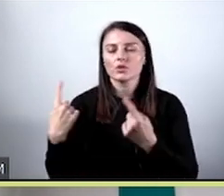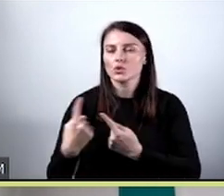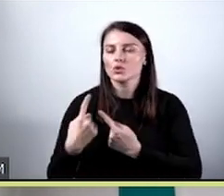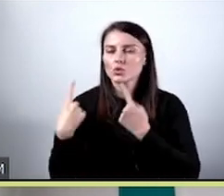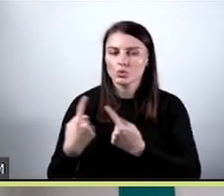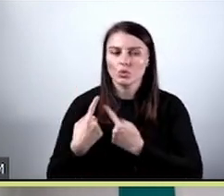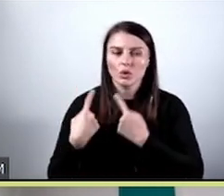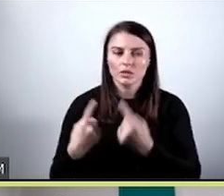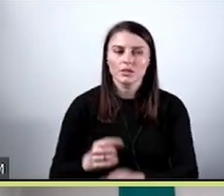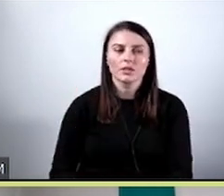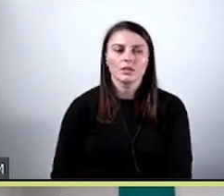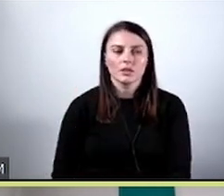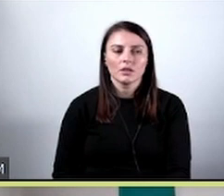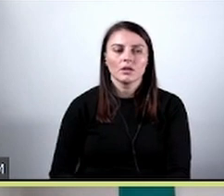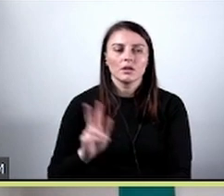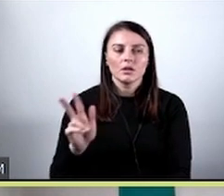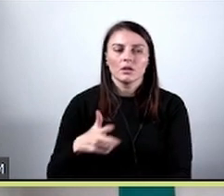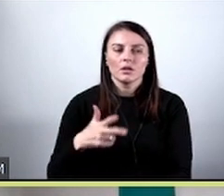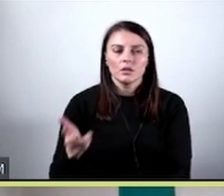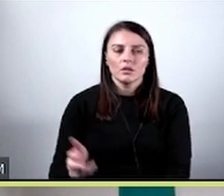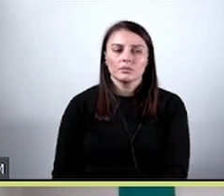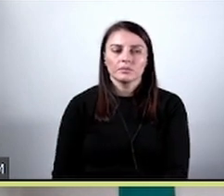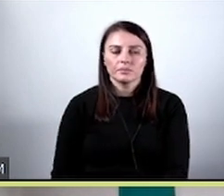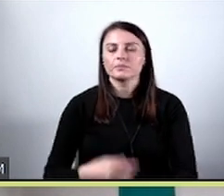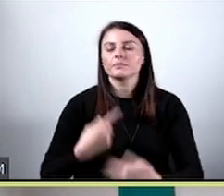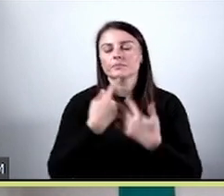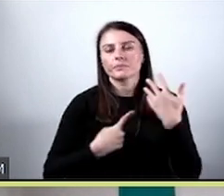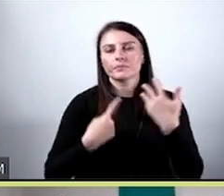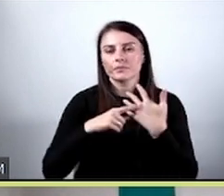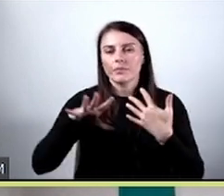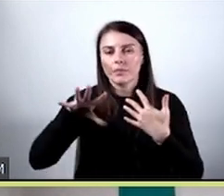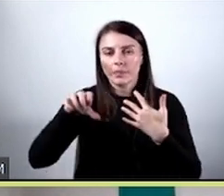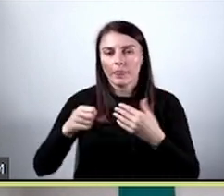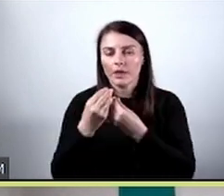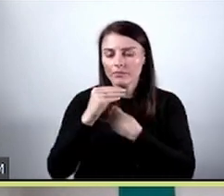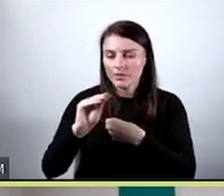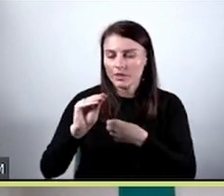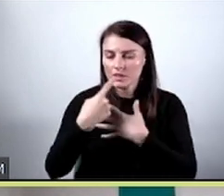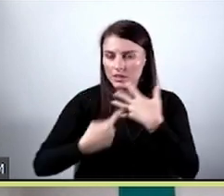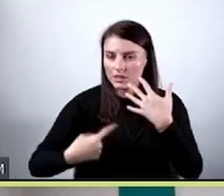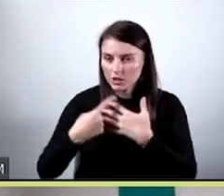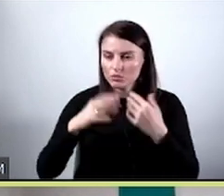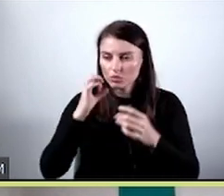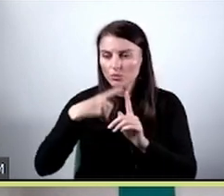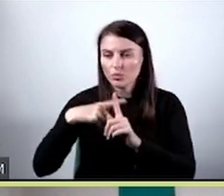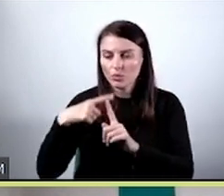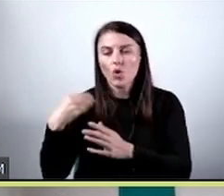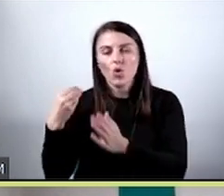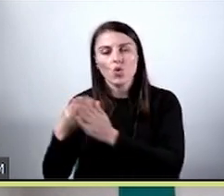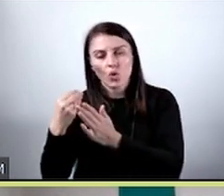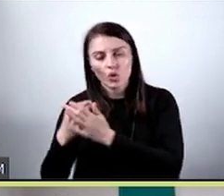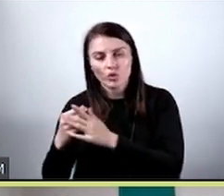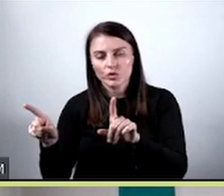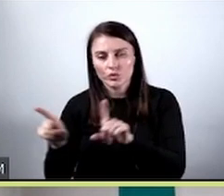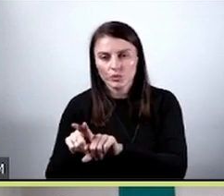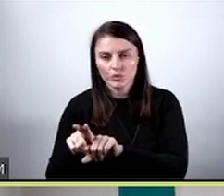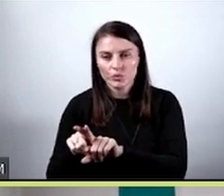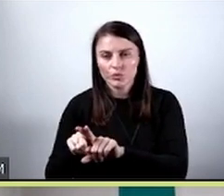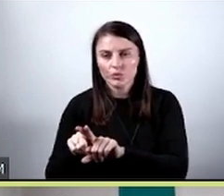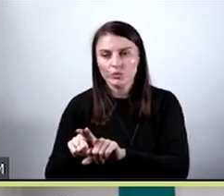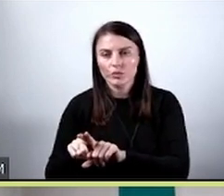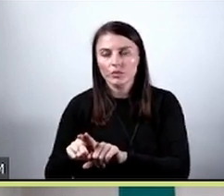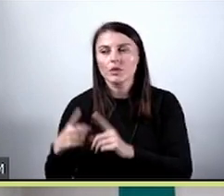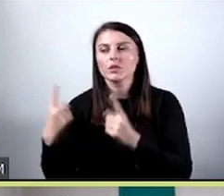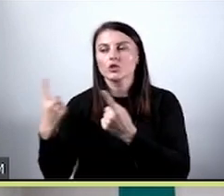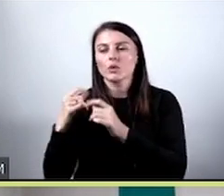liczy dla nas się wyłapanie jak największej liczby przypadków pozytywnych, także kosztem pewnych przypadków